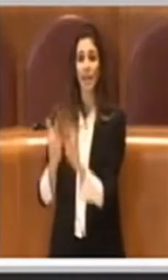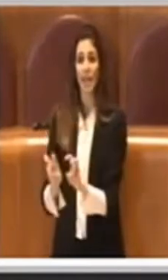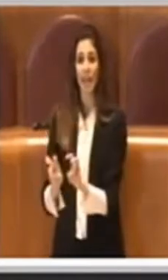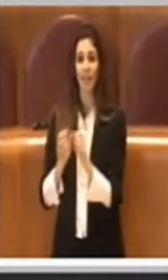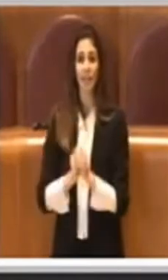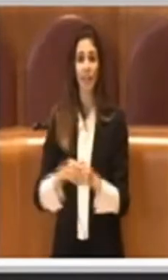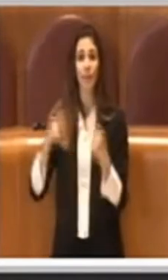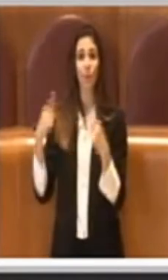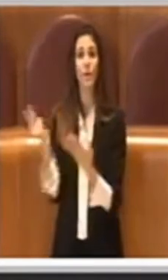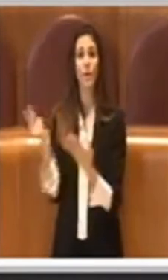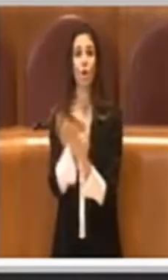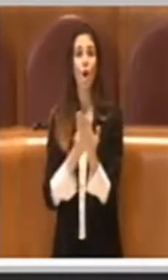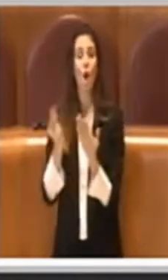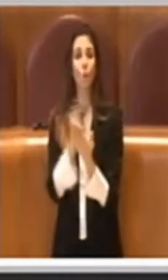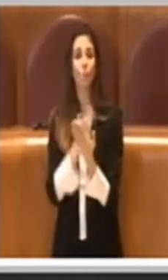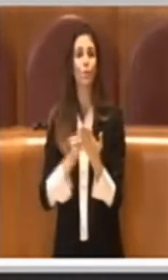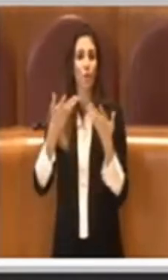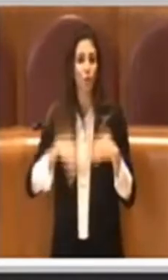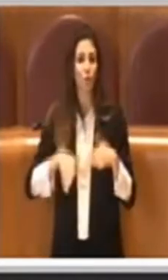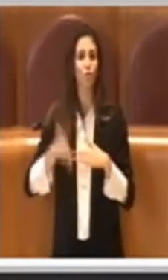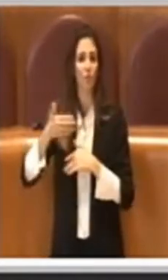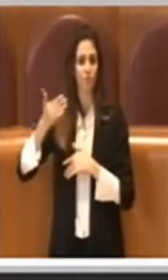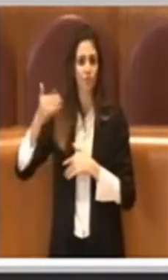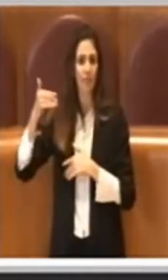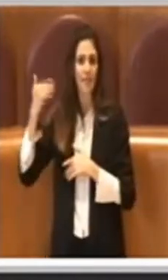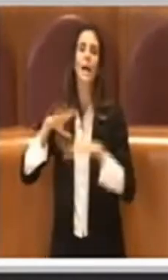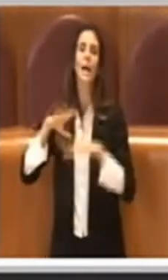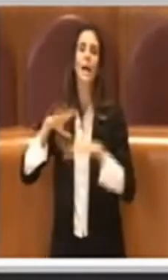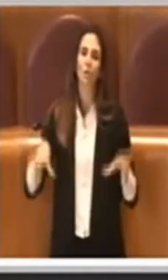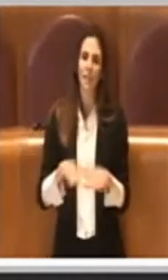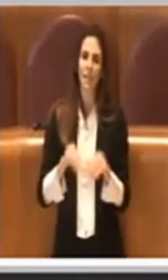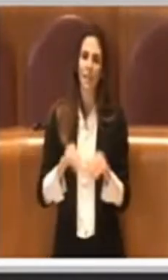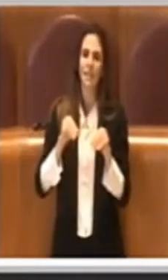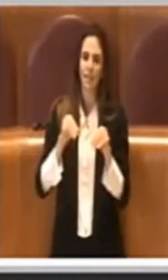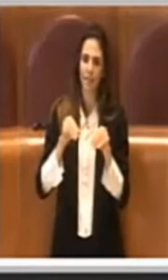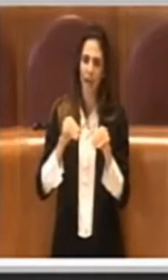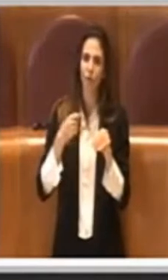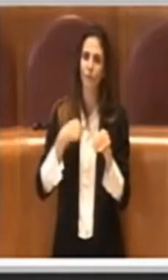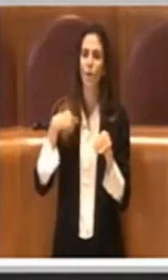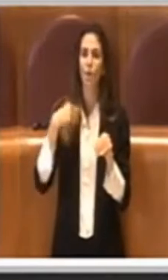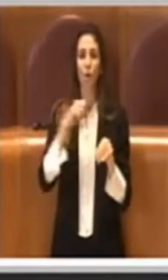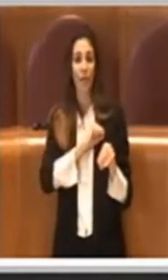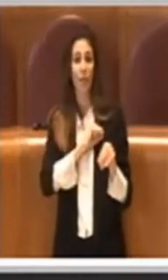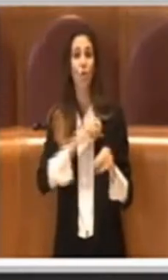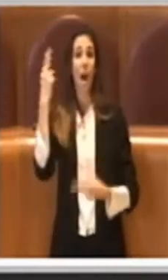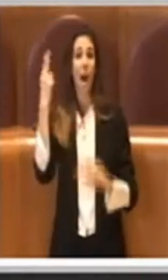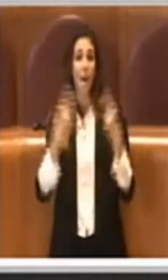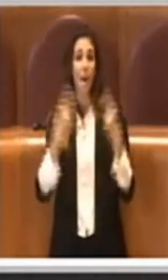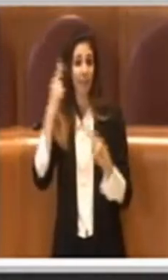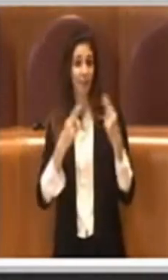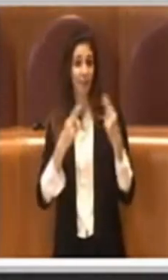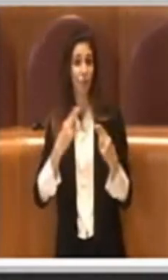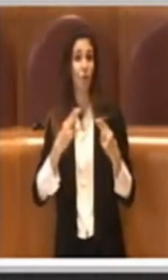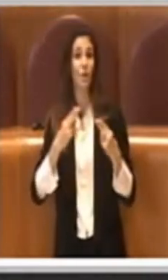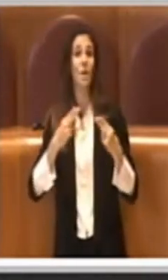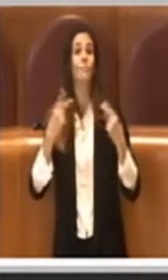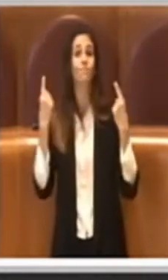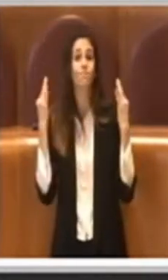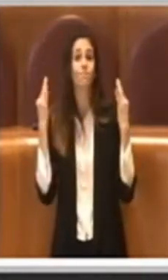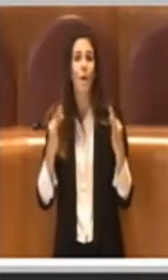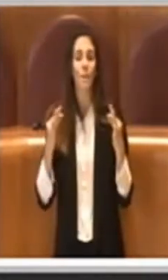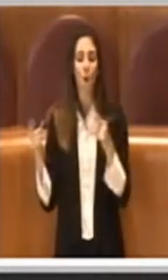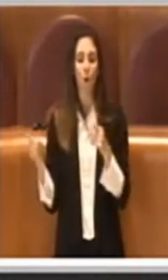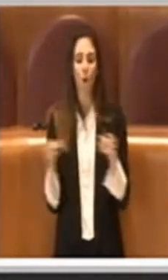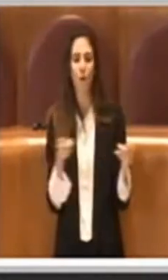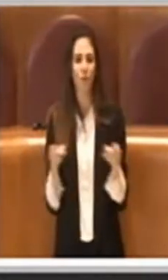progetto già in precedenza avviato. Io credo che questa amministrazione, proprio in questo momento, dove si sta portando